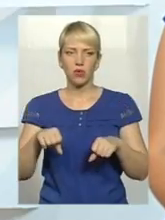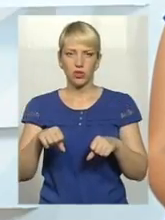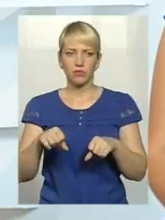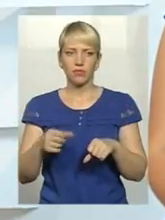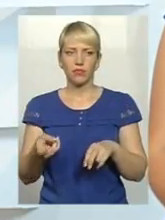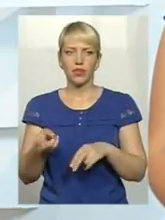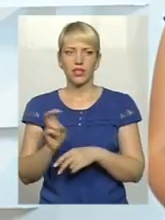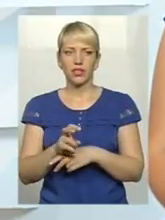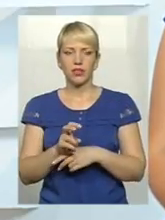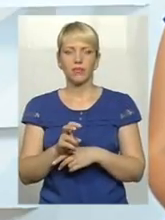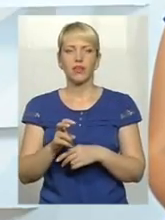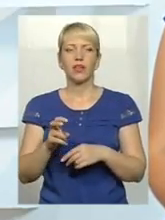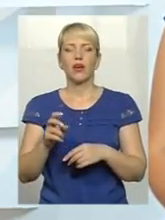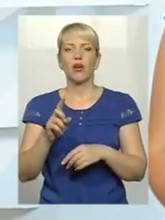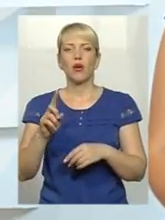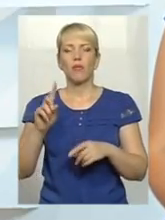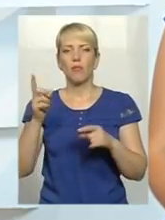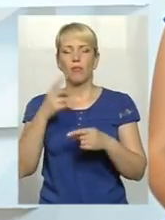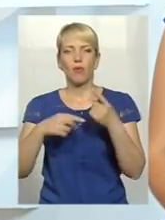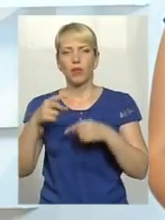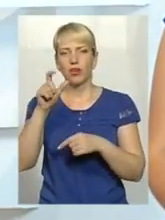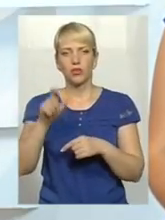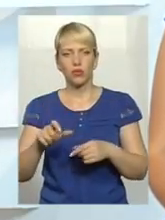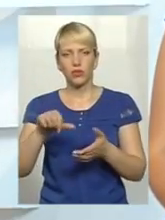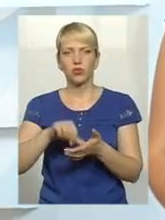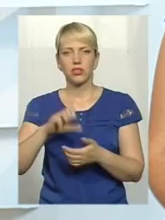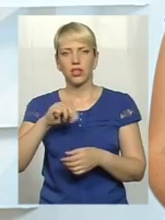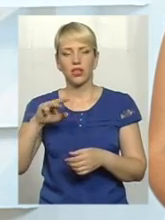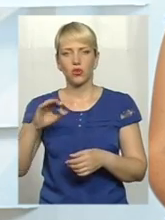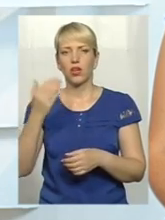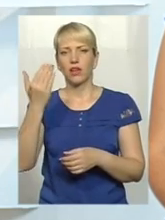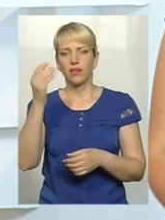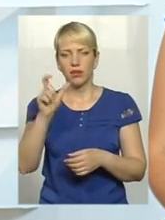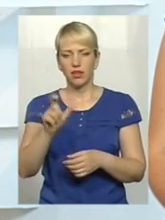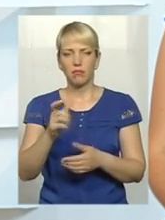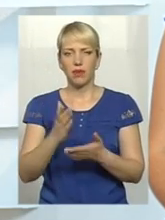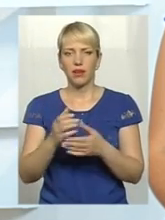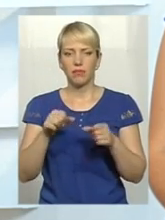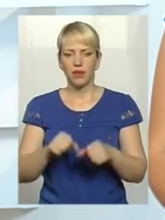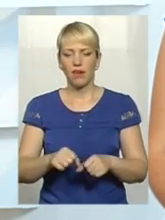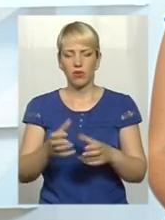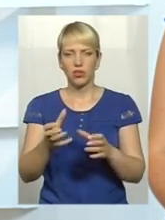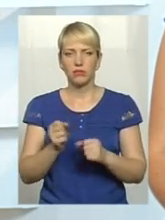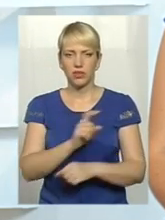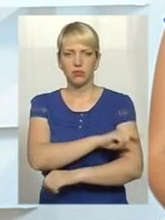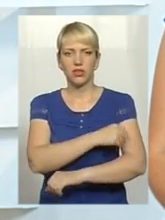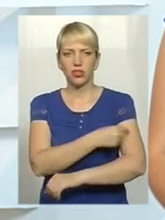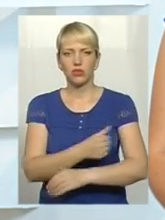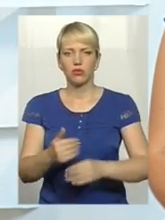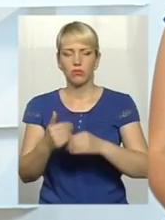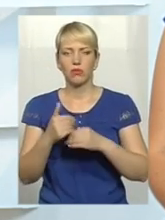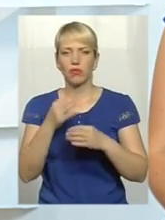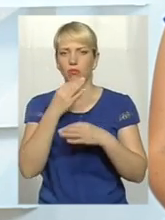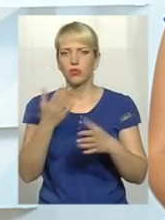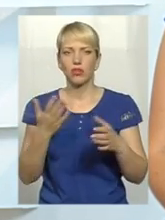мобілізований учасник АТО, і він має право отримати медичну допомогу в будь-якому закладі.